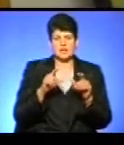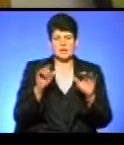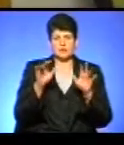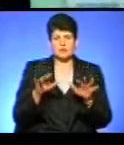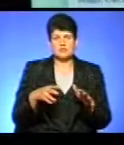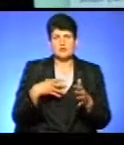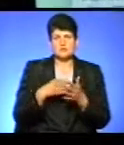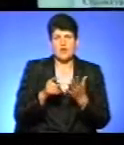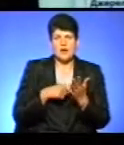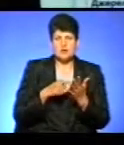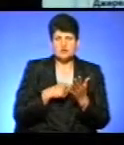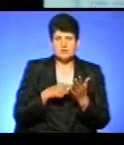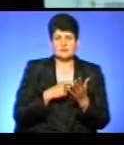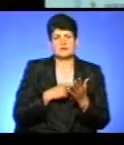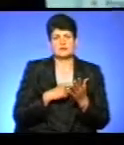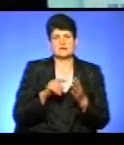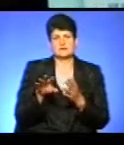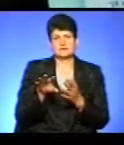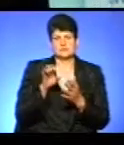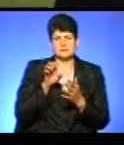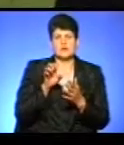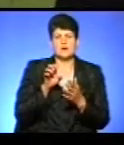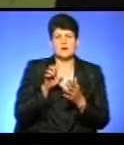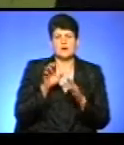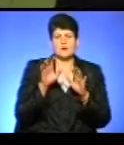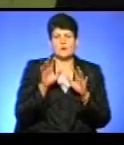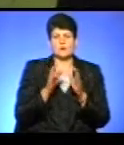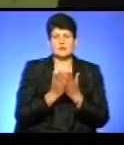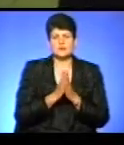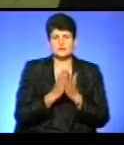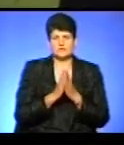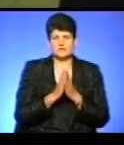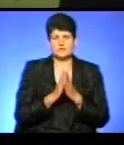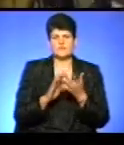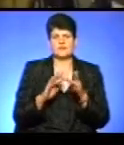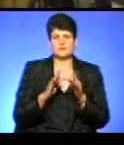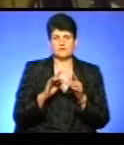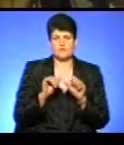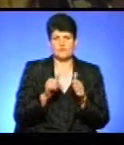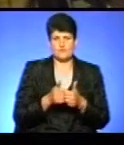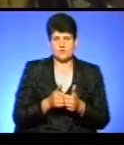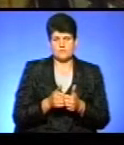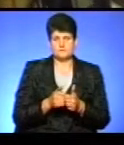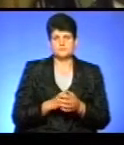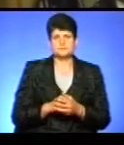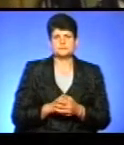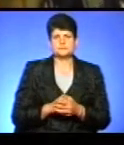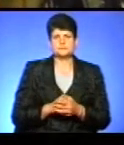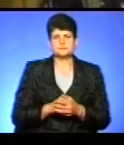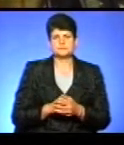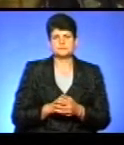свої гаджети для завантаження підручників в електронному форматі. 10 з 15-ти цієї підгрупи очікують на паперовий підручник.